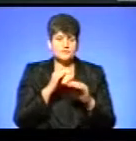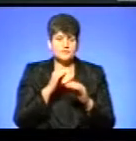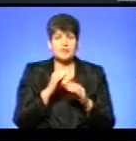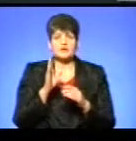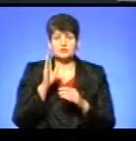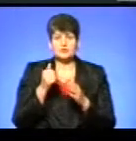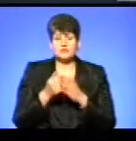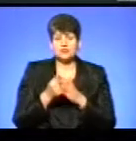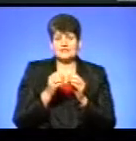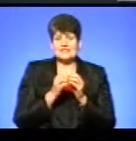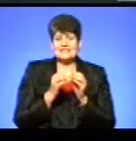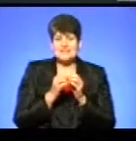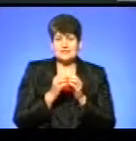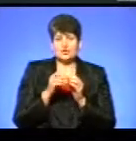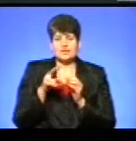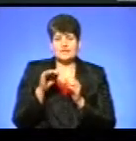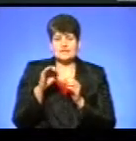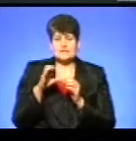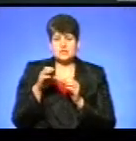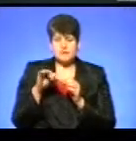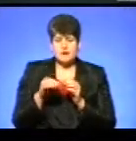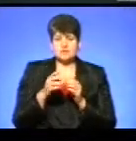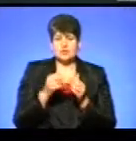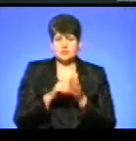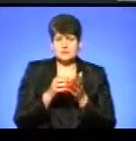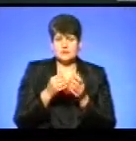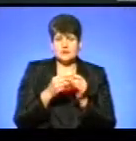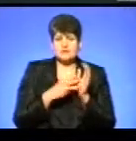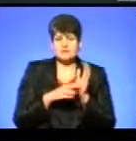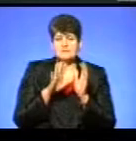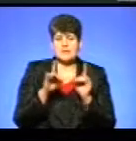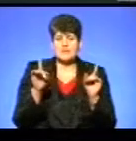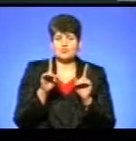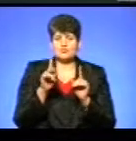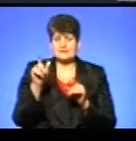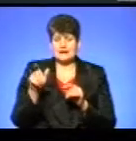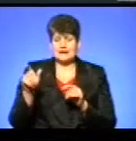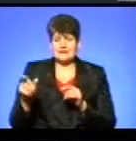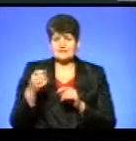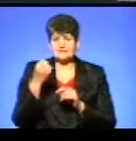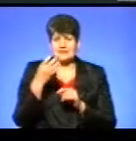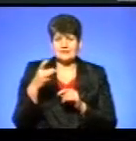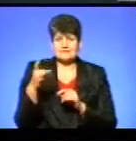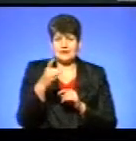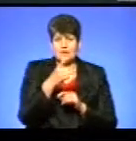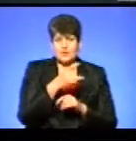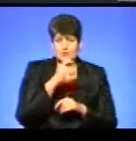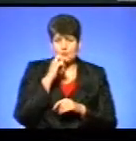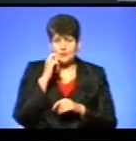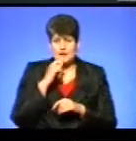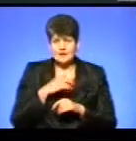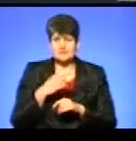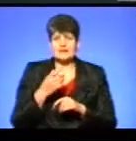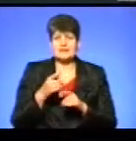Триватиме він до 10 листопада. Наразі участь у ньому беруть 85 музикантів із 15 регіонів України, а